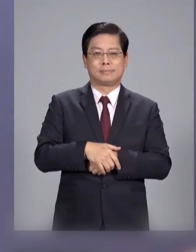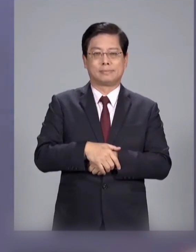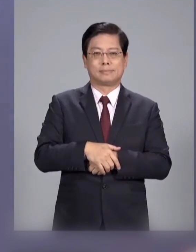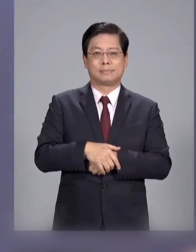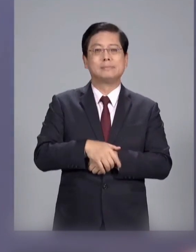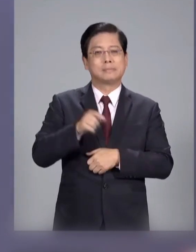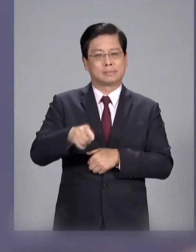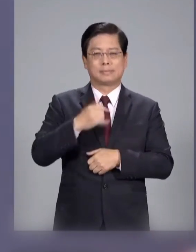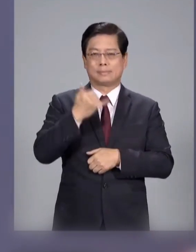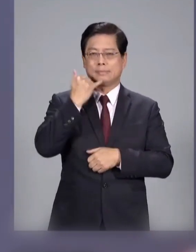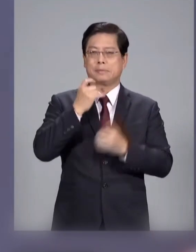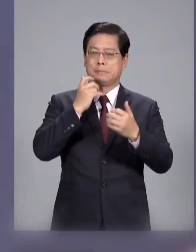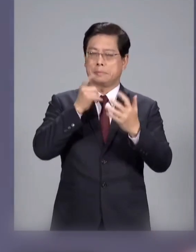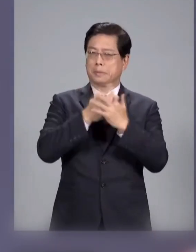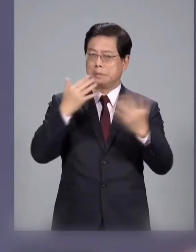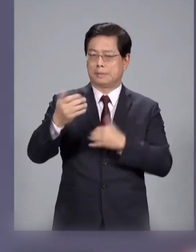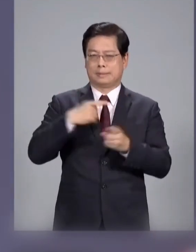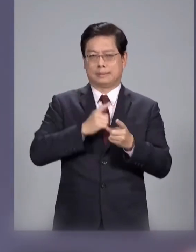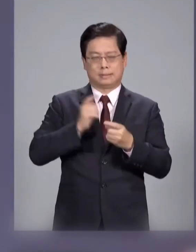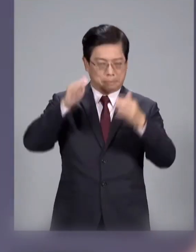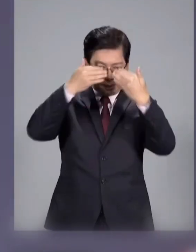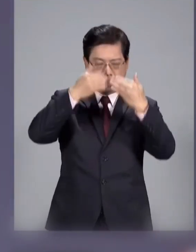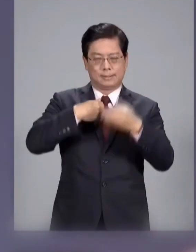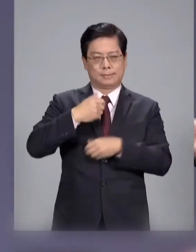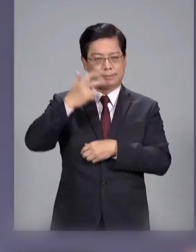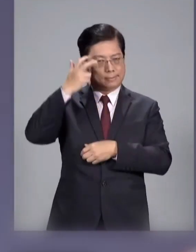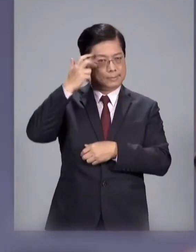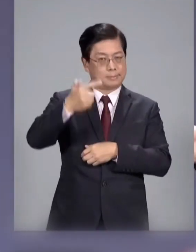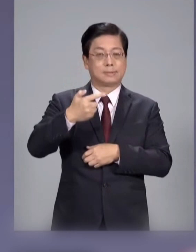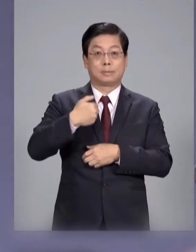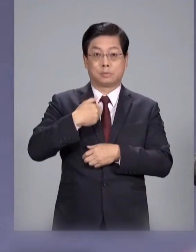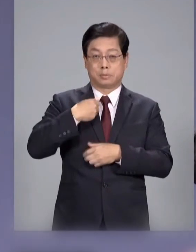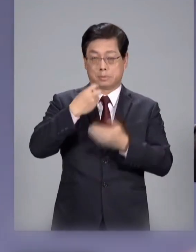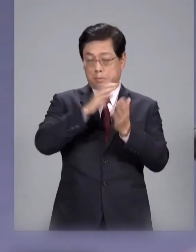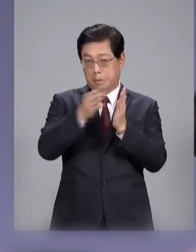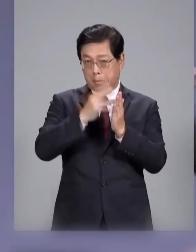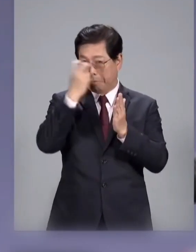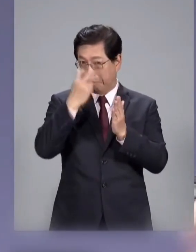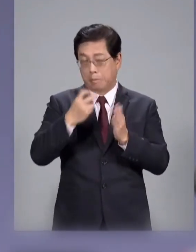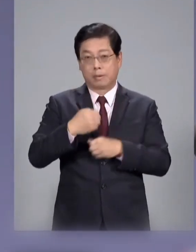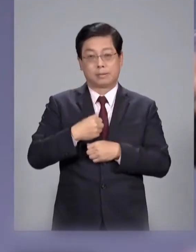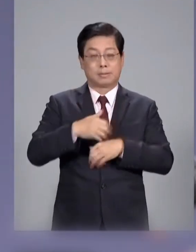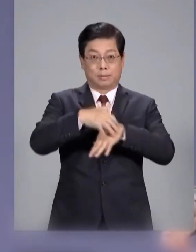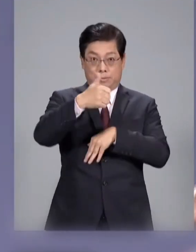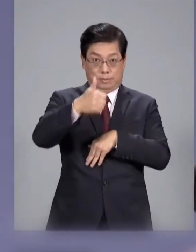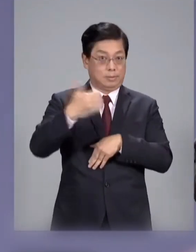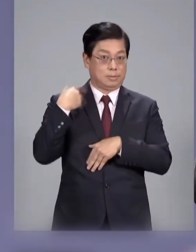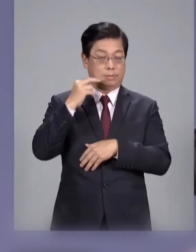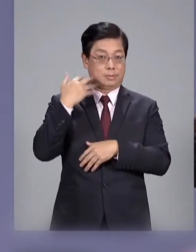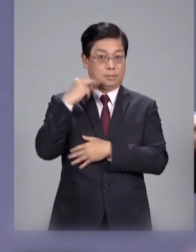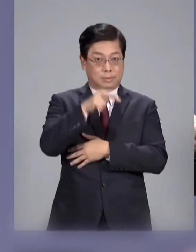这边就可以看得出来赖清德的刚愎致用我仔细去翻过侯友宜的证件